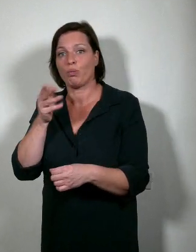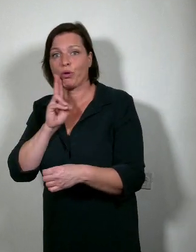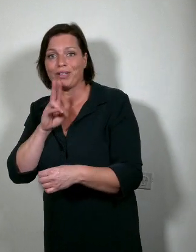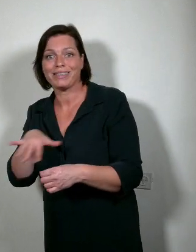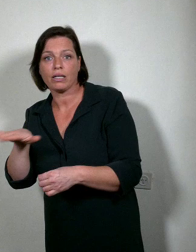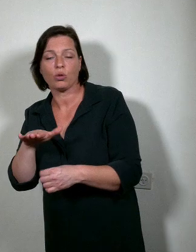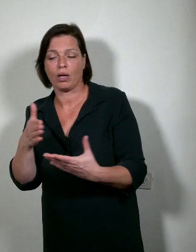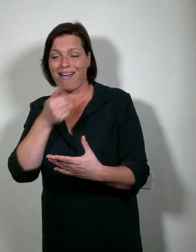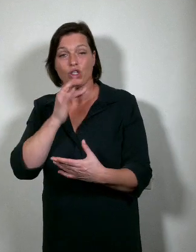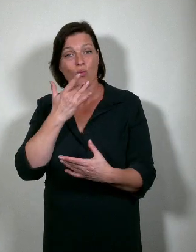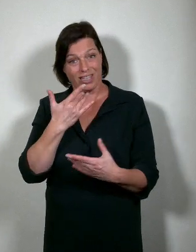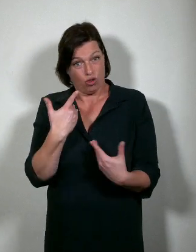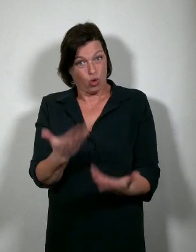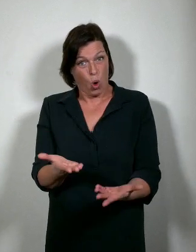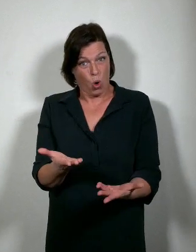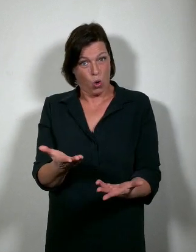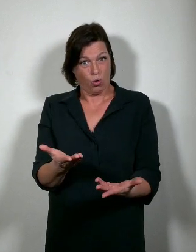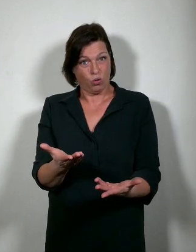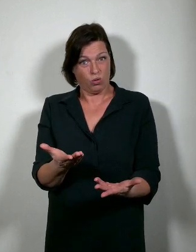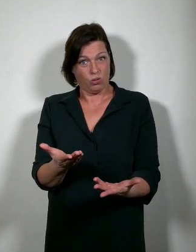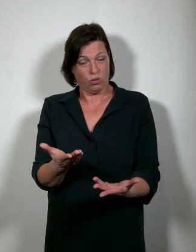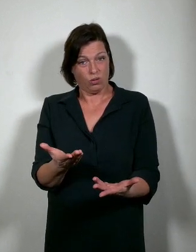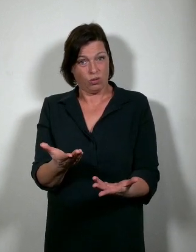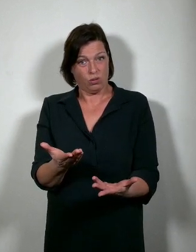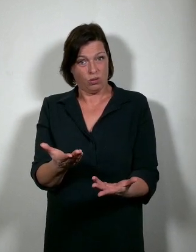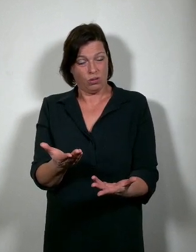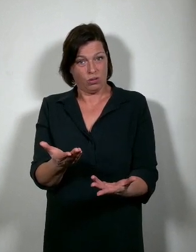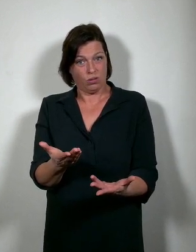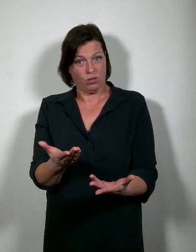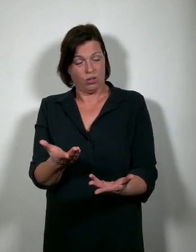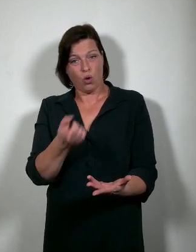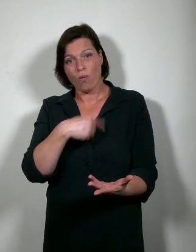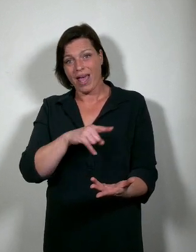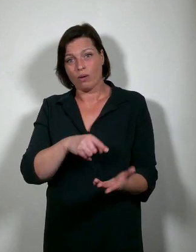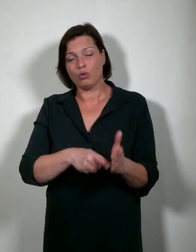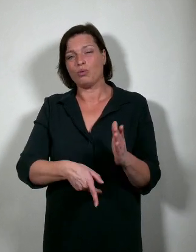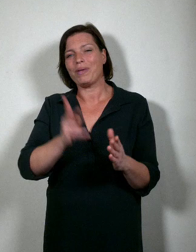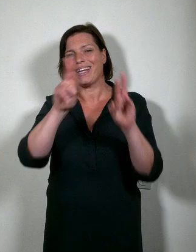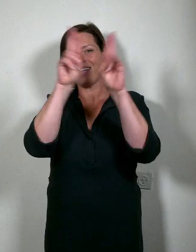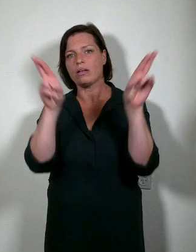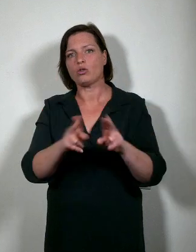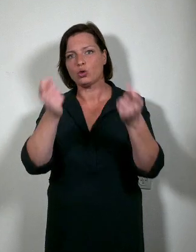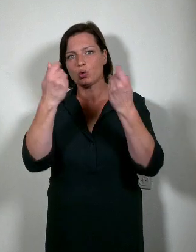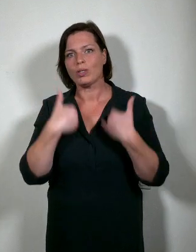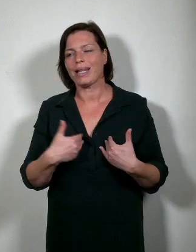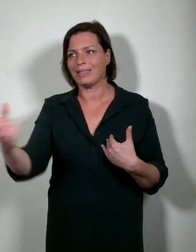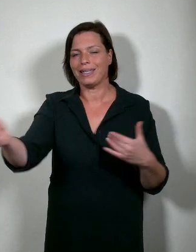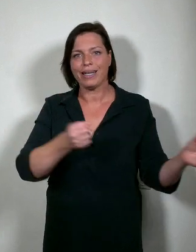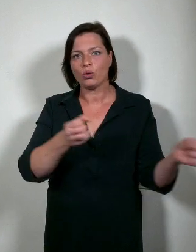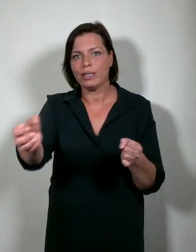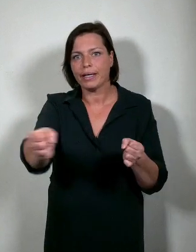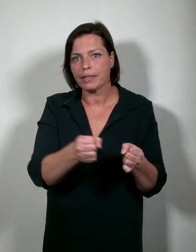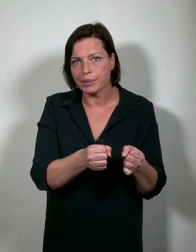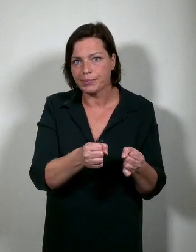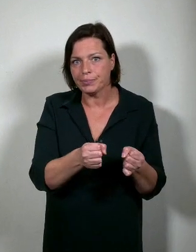Als wij daarvoor willen zorgen, dan zullen we meer internationale studenten moeten recruteren.